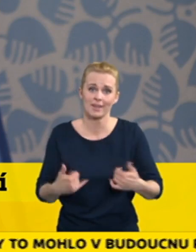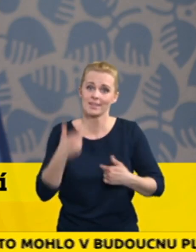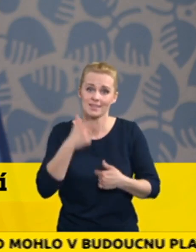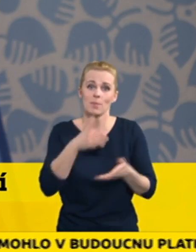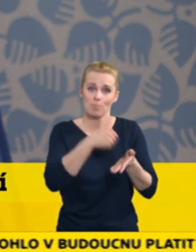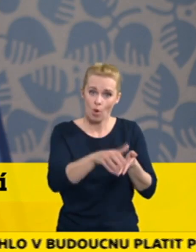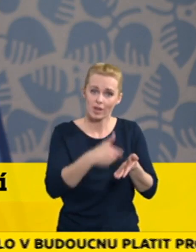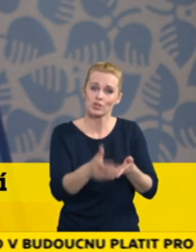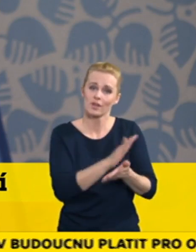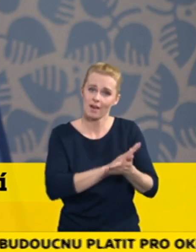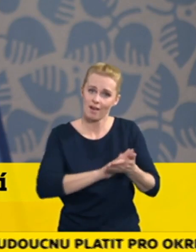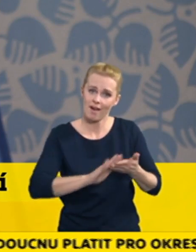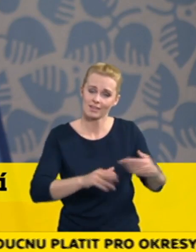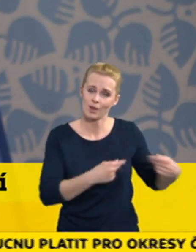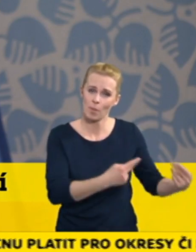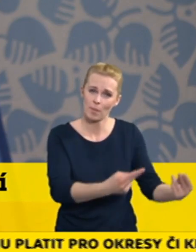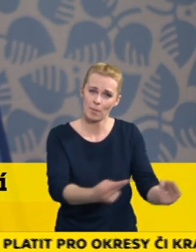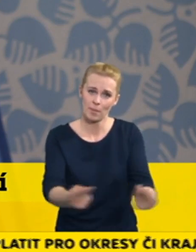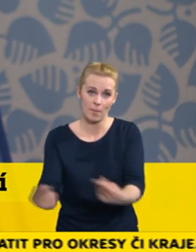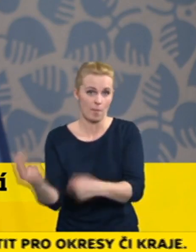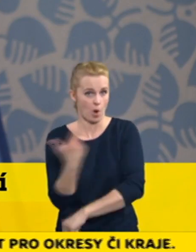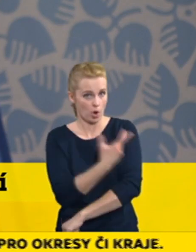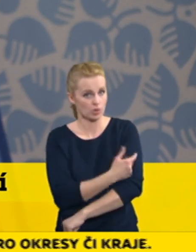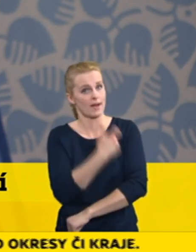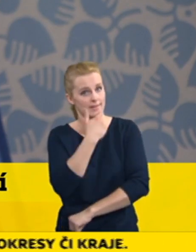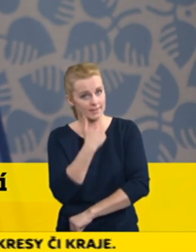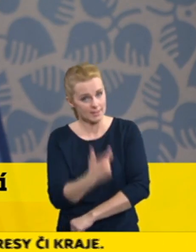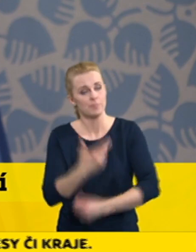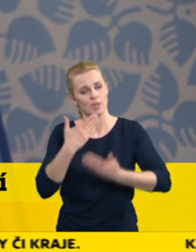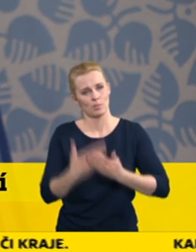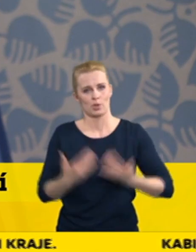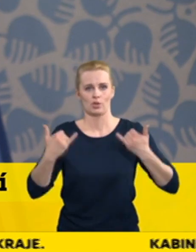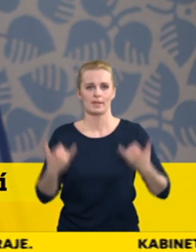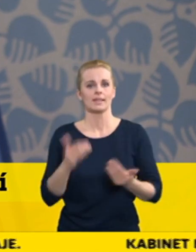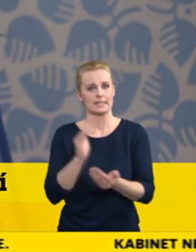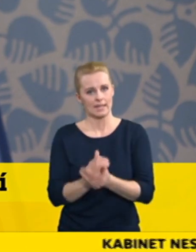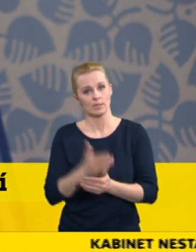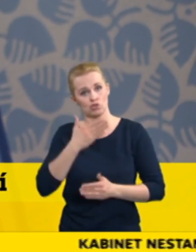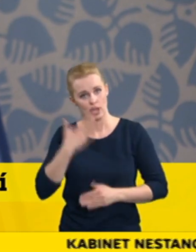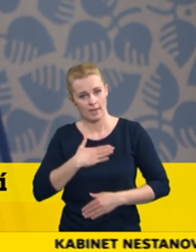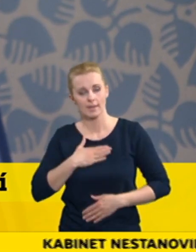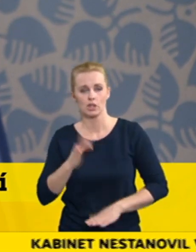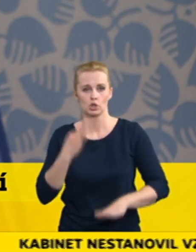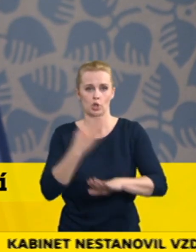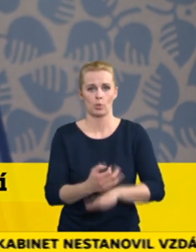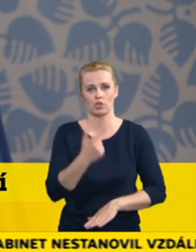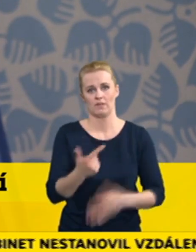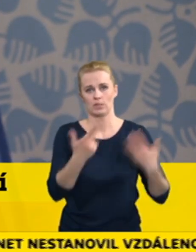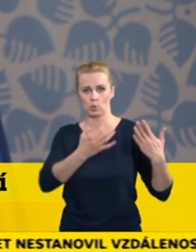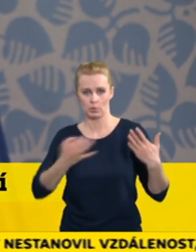v tom očkování, respektive co nejplynuleji, jak to jde, tak zatím platí to doporučení 28 dnů i v České republice.